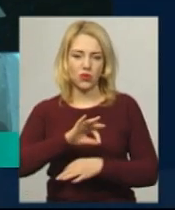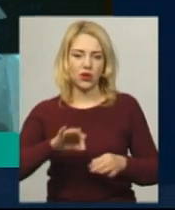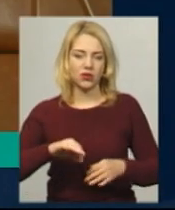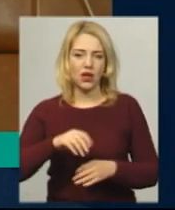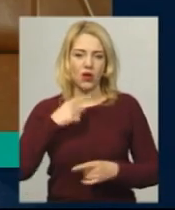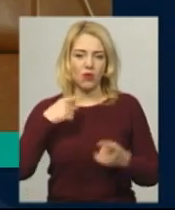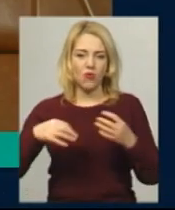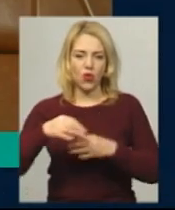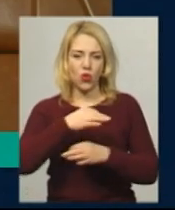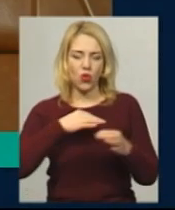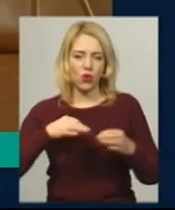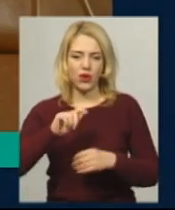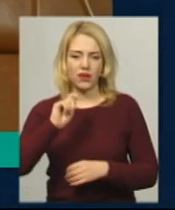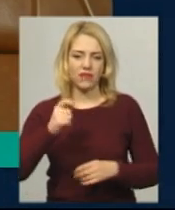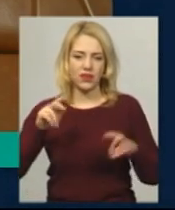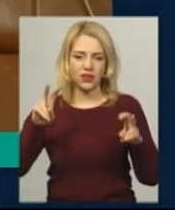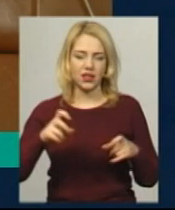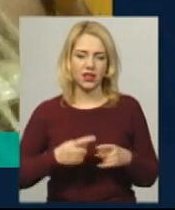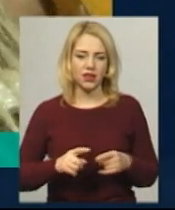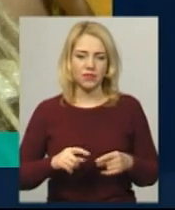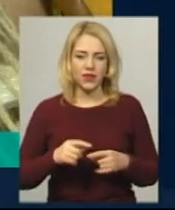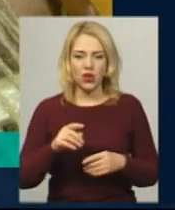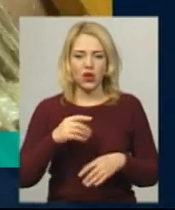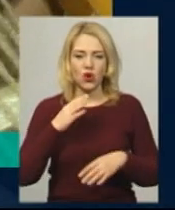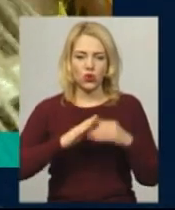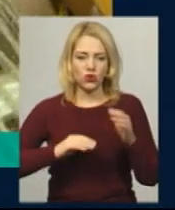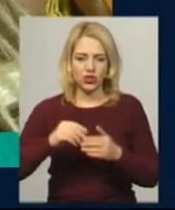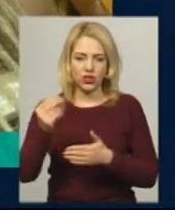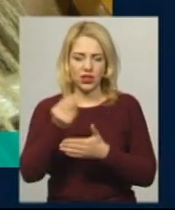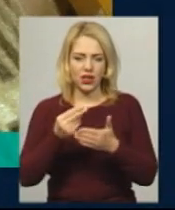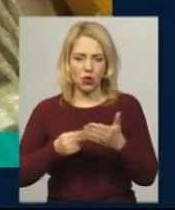війни і жінки». Тканів ручного вилени створює художниця Юлія Степенюк.